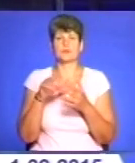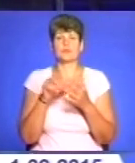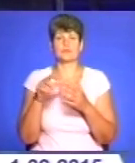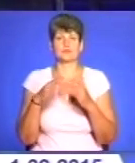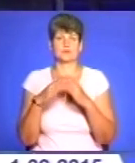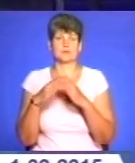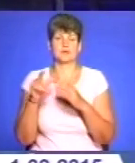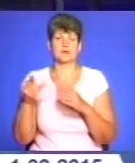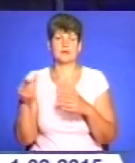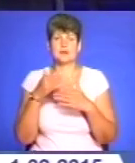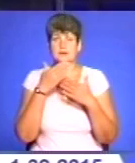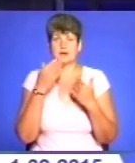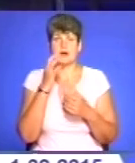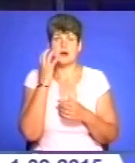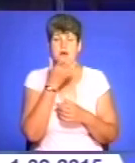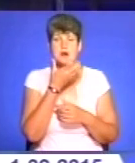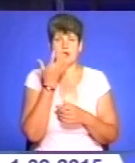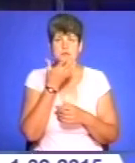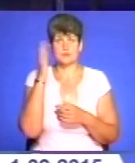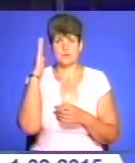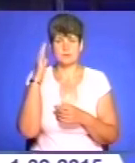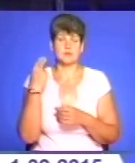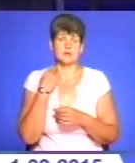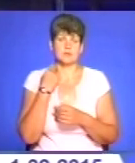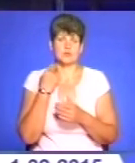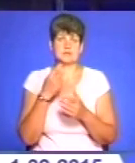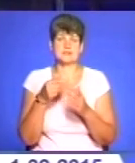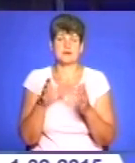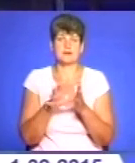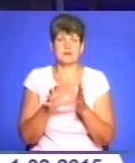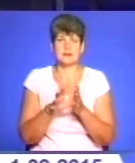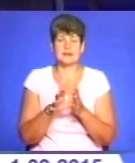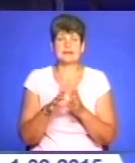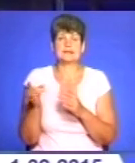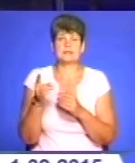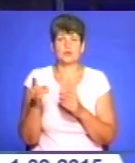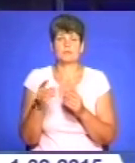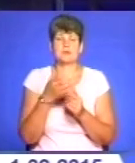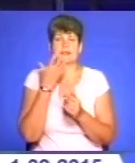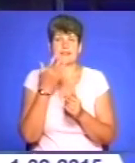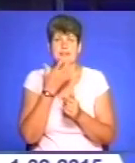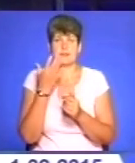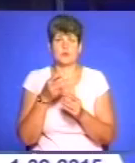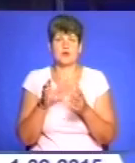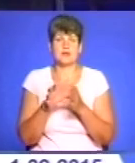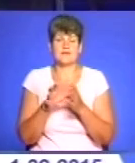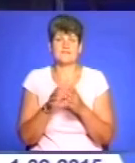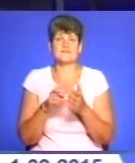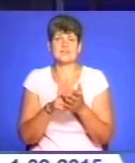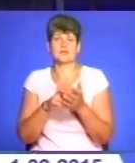забаргувало 2 мільйони гривень за електроенергію. Тернопіль-Тепломіськ Енерго відключило боржника від